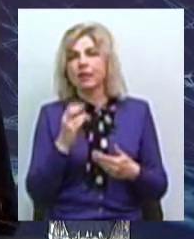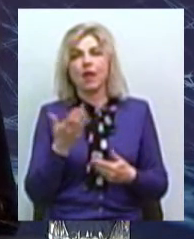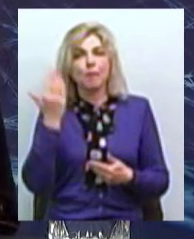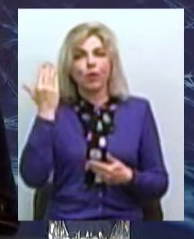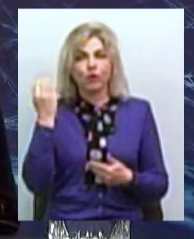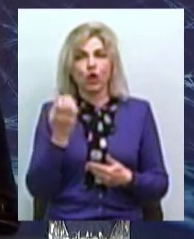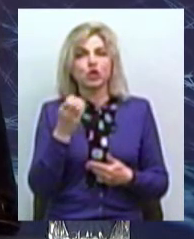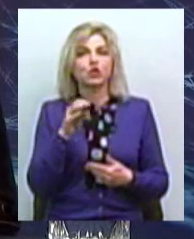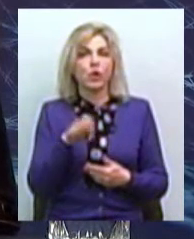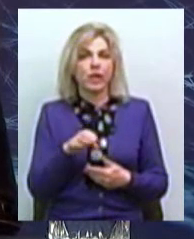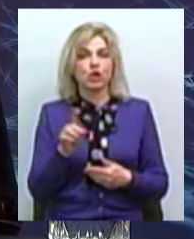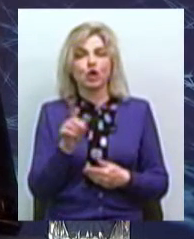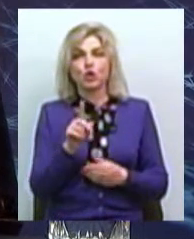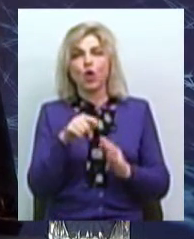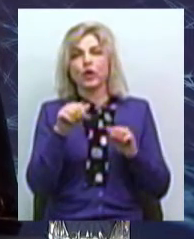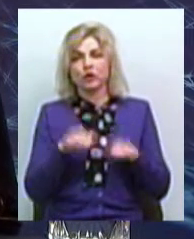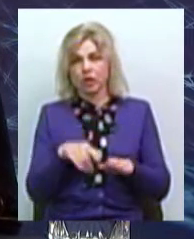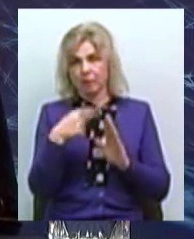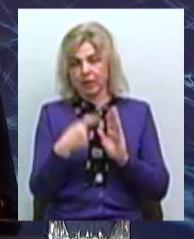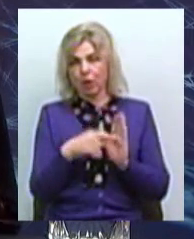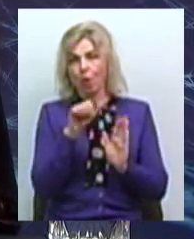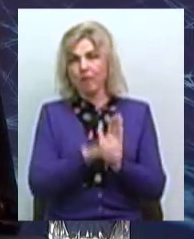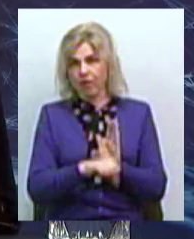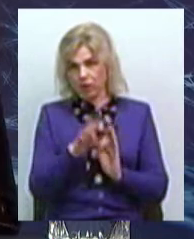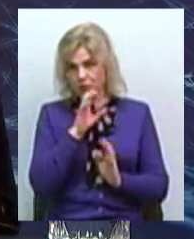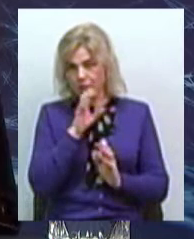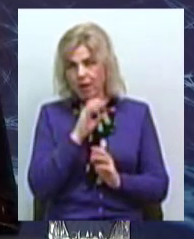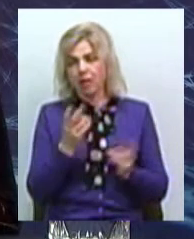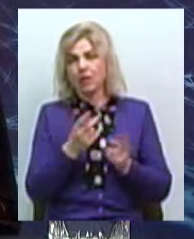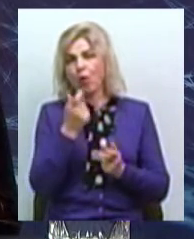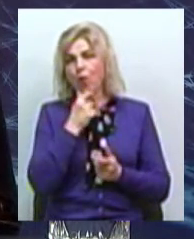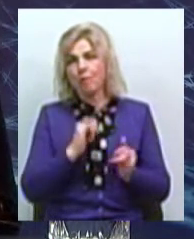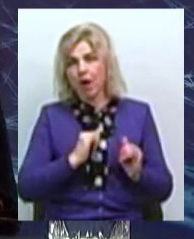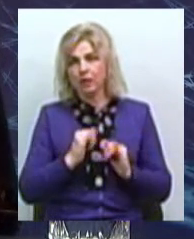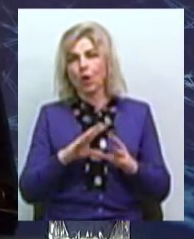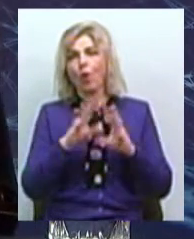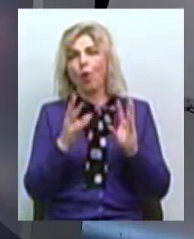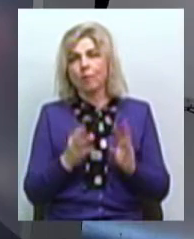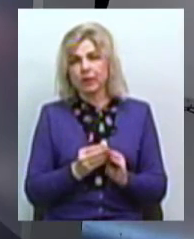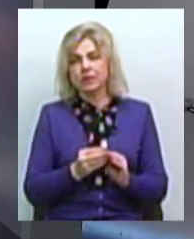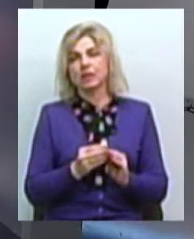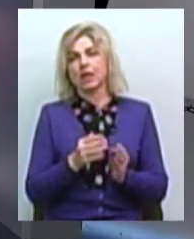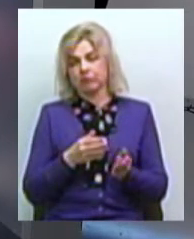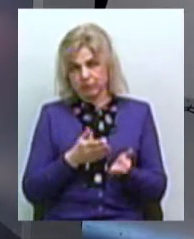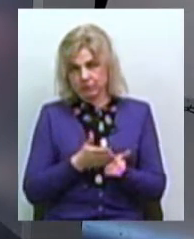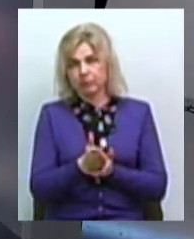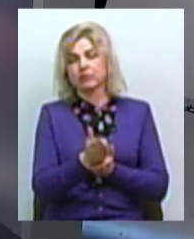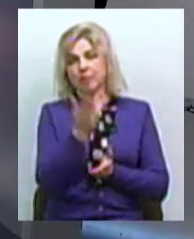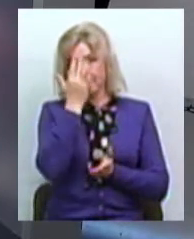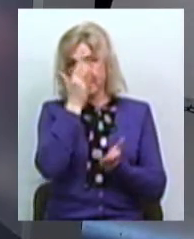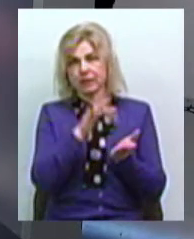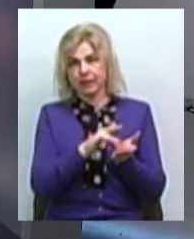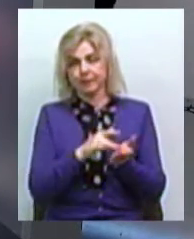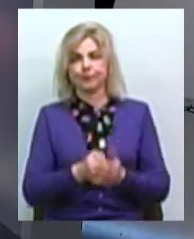щоб порішувати питання, вбиваючи його. Все ж таки, потрібно гуманно, комплексно, цілеспрямовано йти до мети. Як